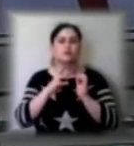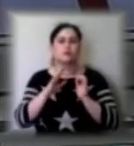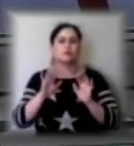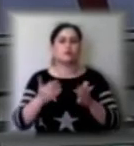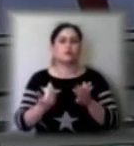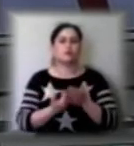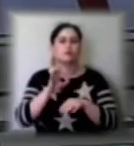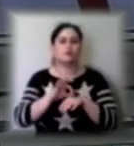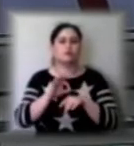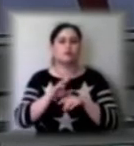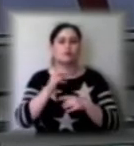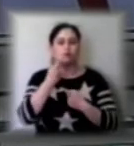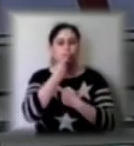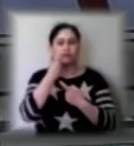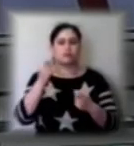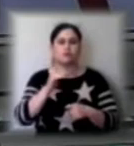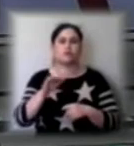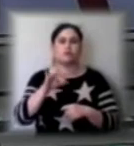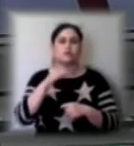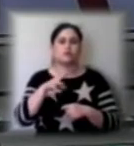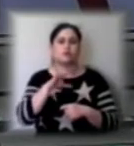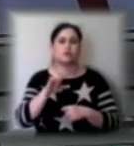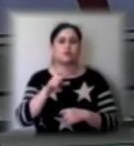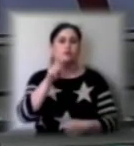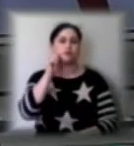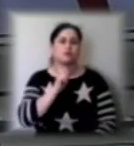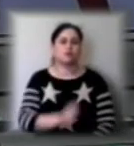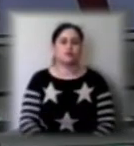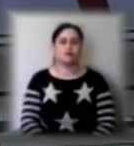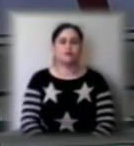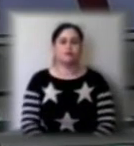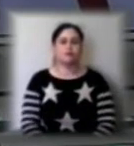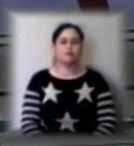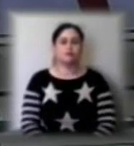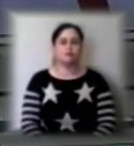повідомляють на офіційному сайті Міністерства охорони здоров'я України.